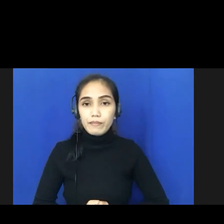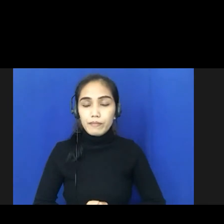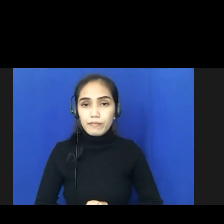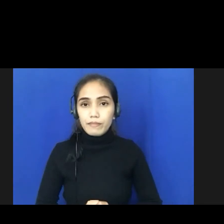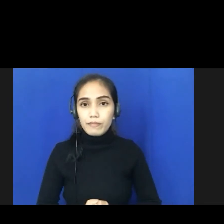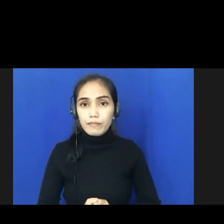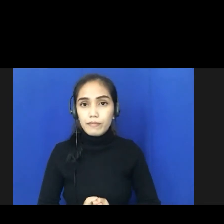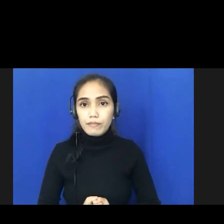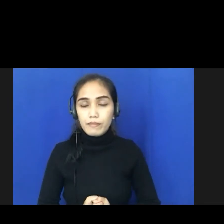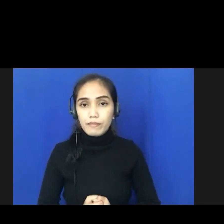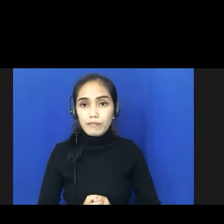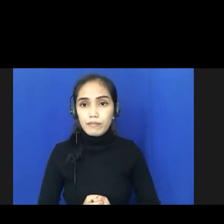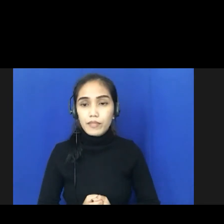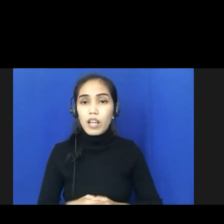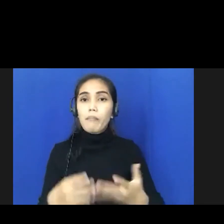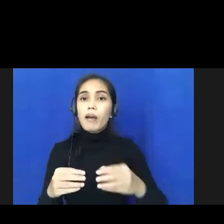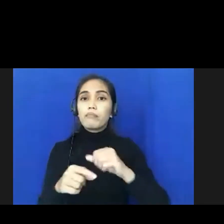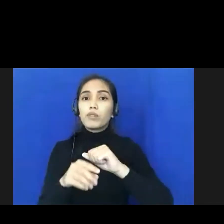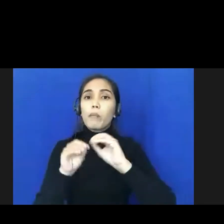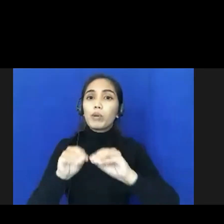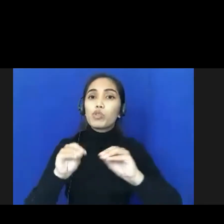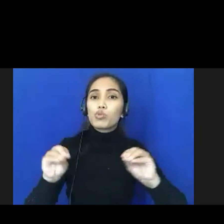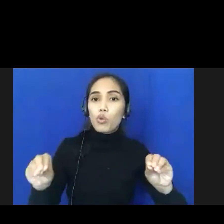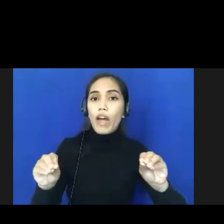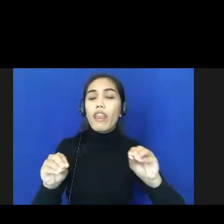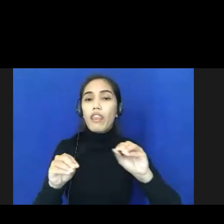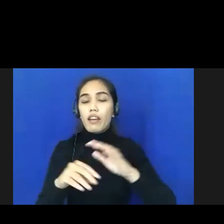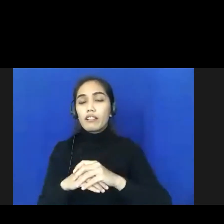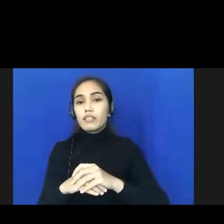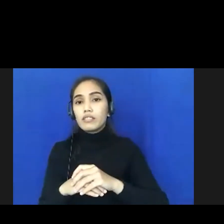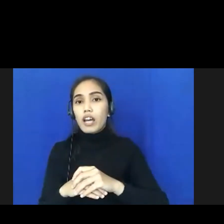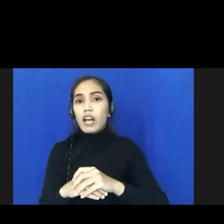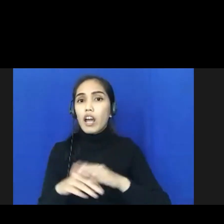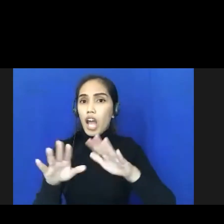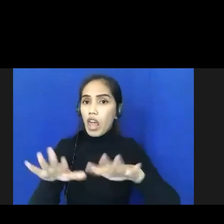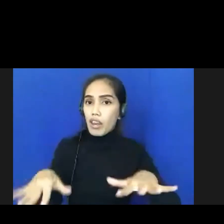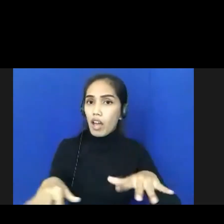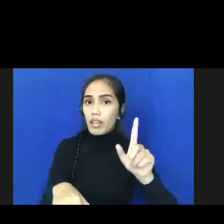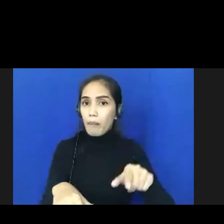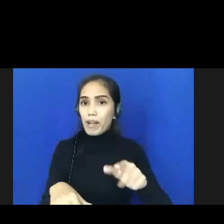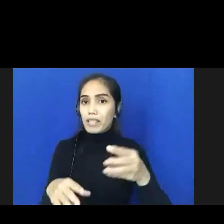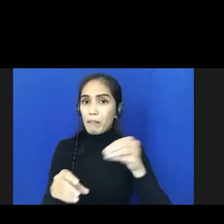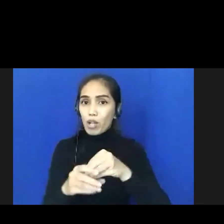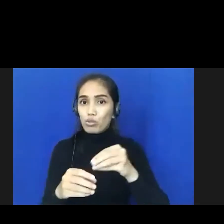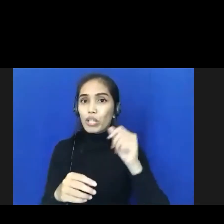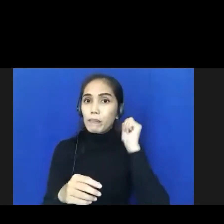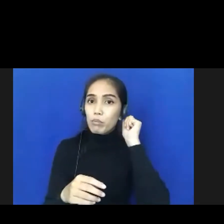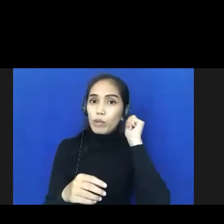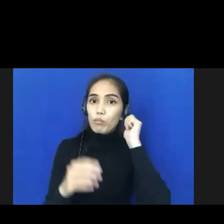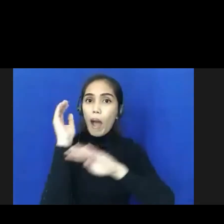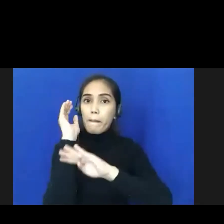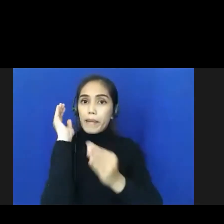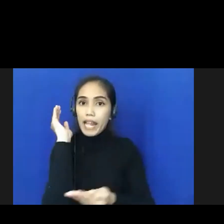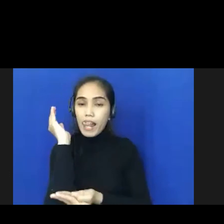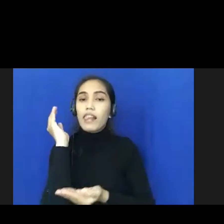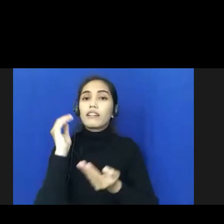penyuluhan terlebih utamanya ya selain anak-anak juga ibu-ibu hamil yang kita harapkan